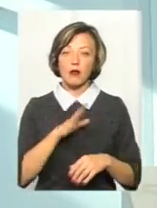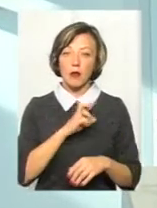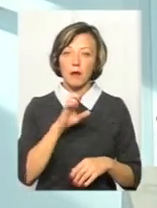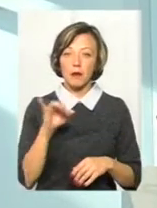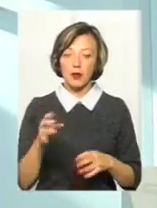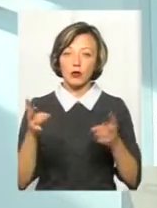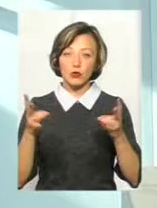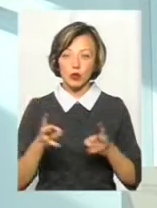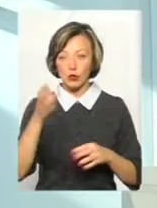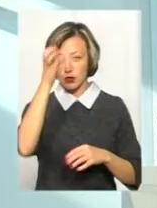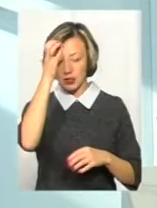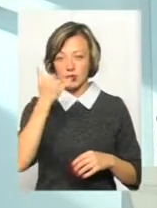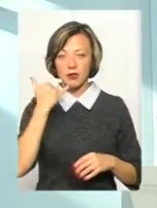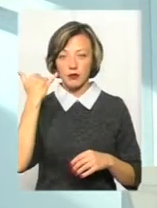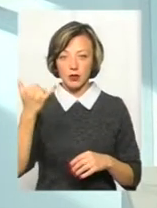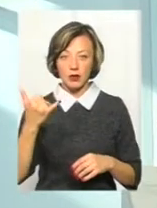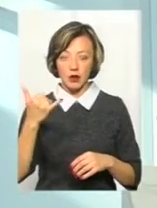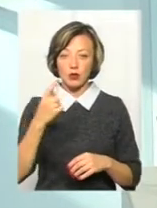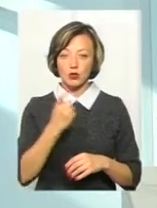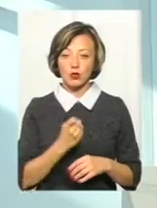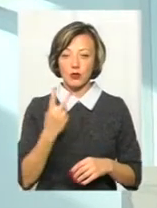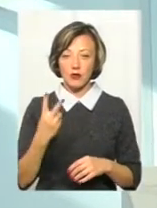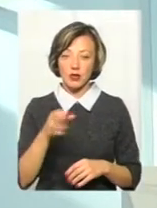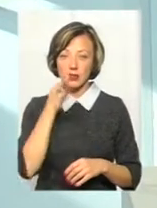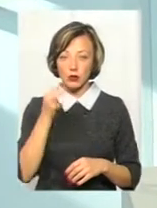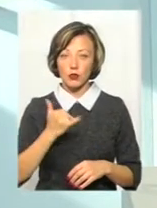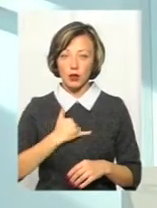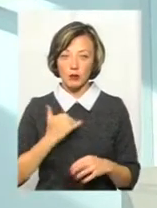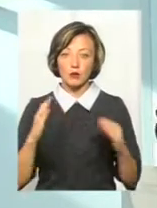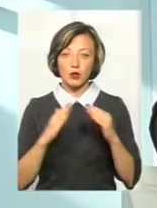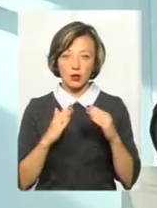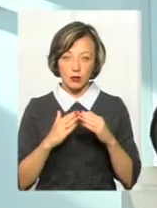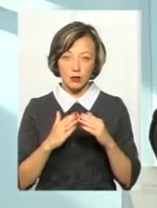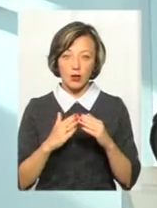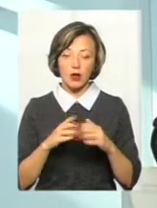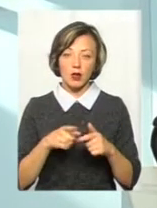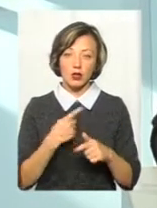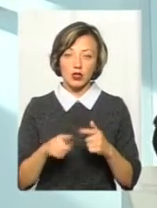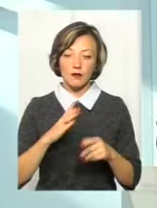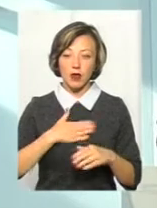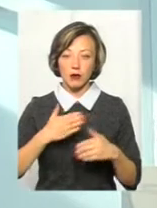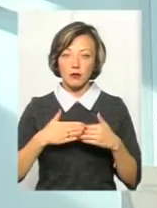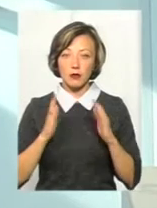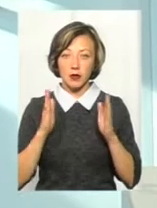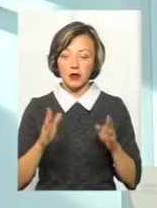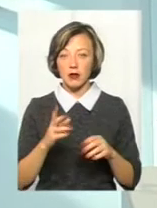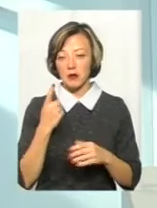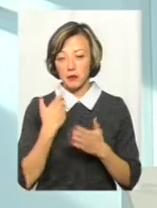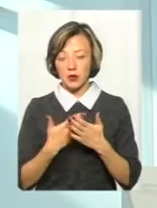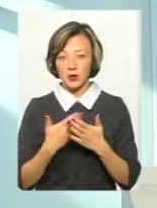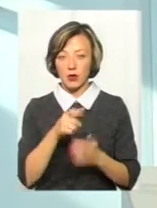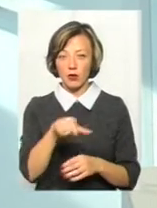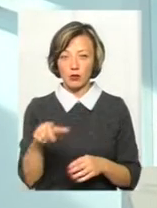доцільно і розумно зателефонувати на лінію 102 і сказати, що в нашому будинку чи в нашому під'їзді підозрілі особи ходять.